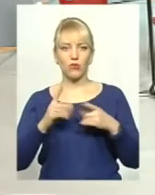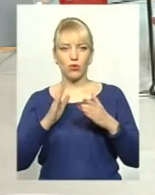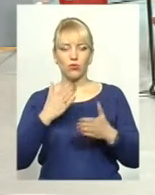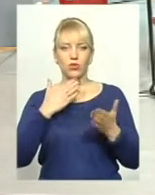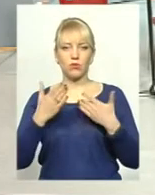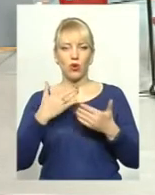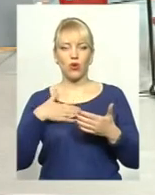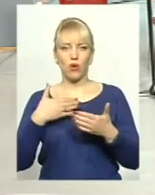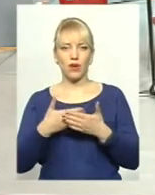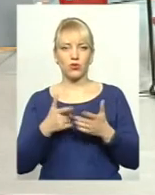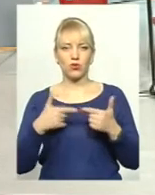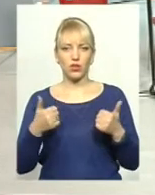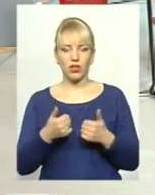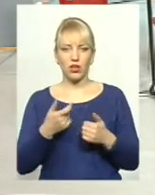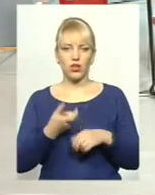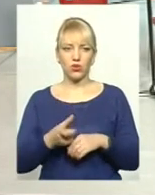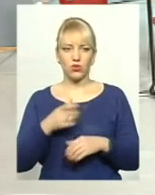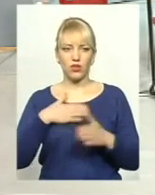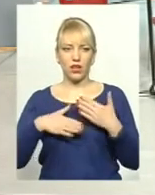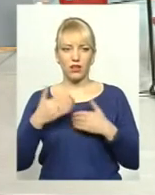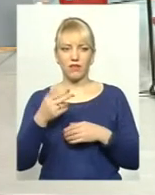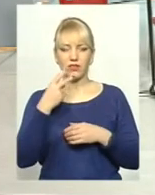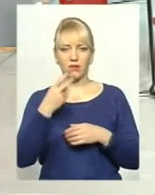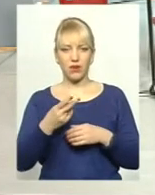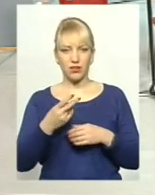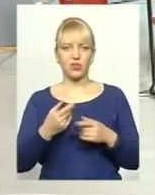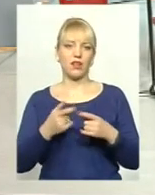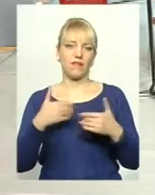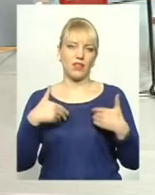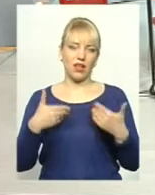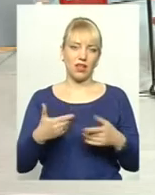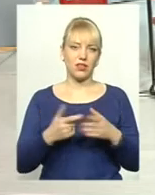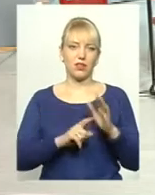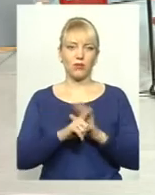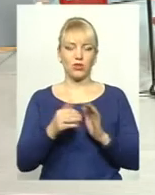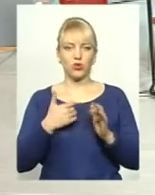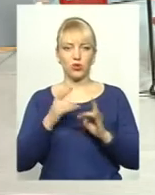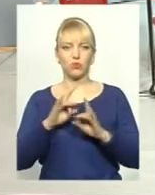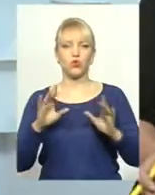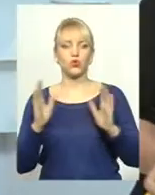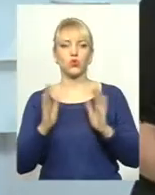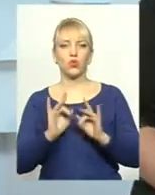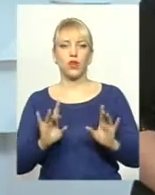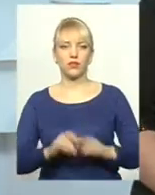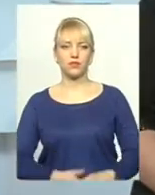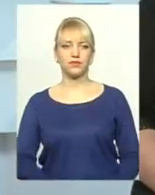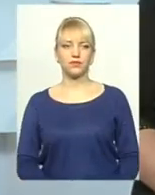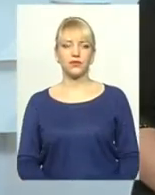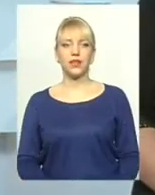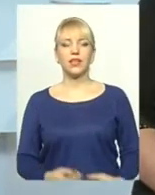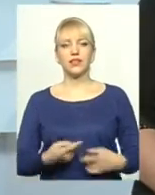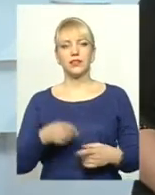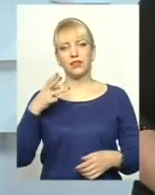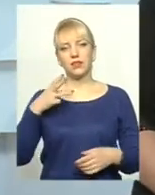громадською організацією. Дуже раді вас сьогодні вітати. В нас є на початок сюжет, давайте його спочатку подивимося. Це